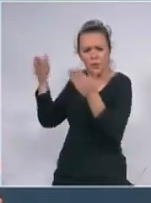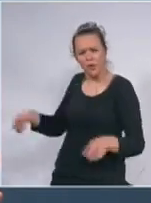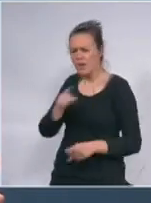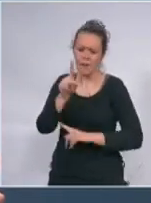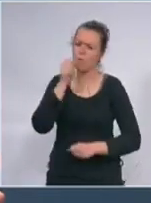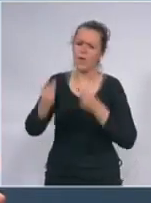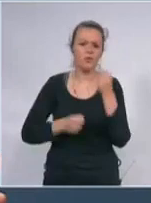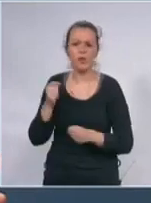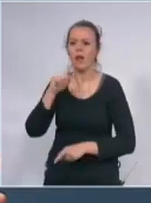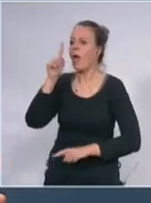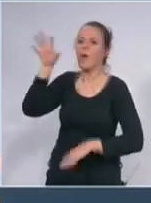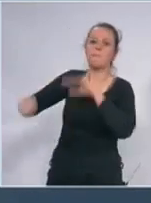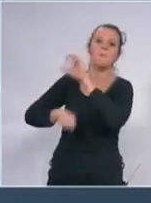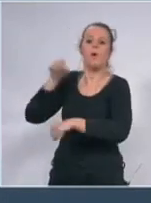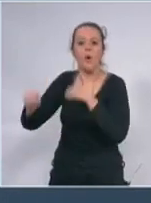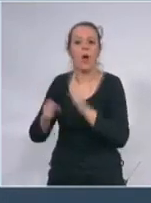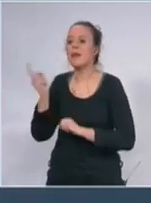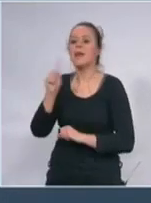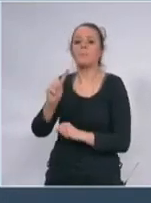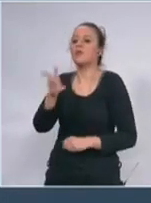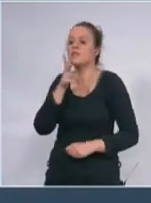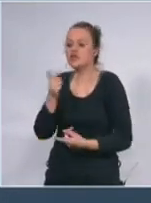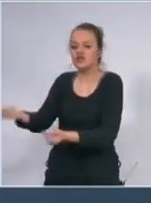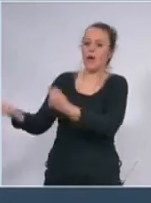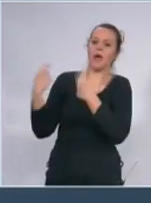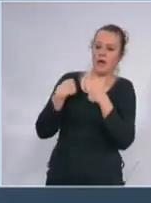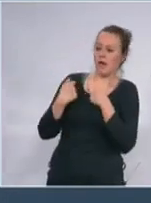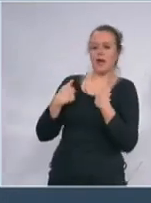ne hrlite da budete zaraženi ne hrlite da zarazite nekoga